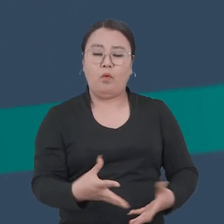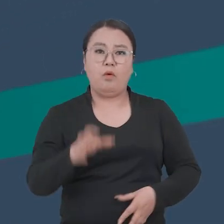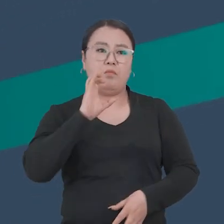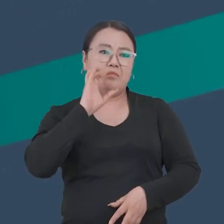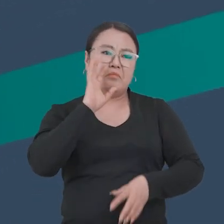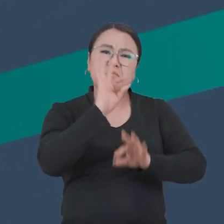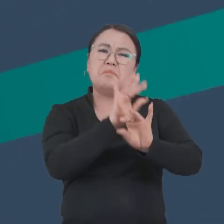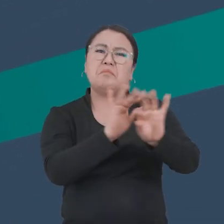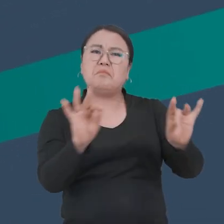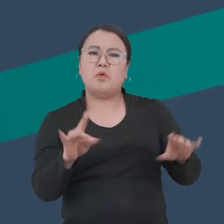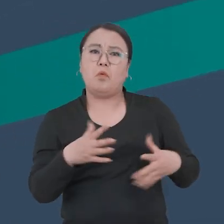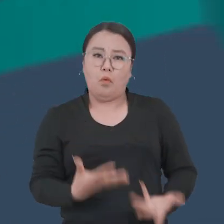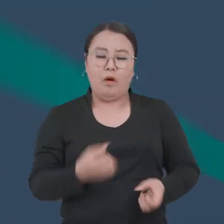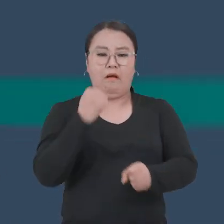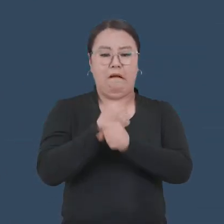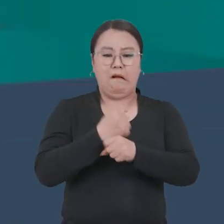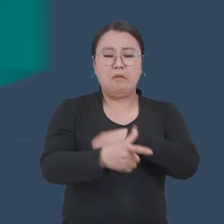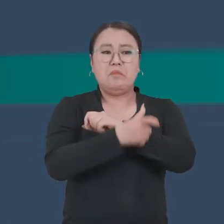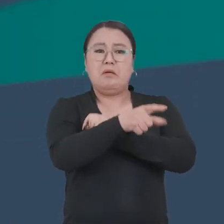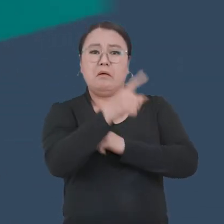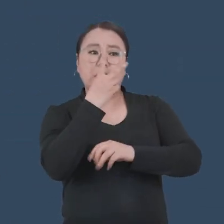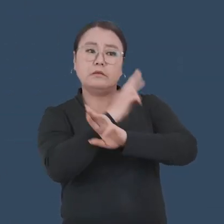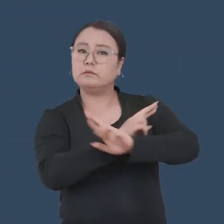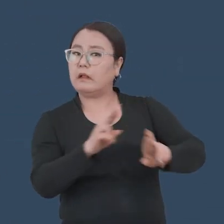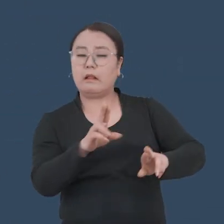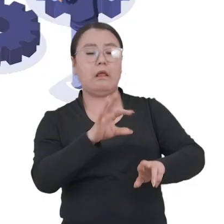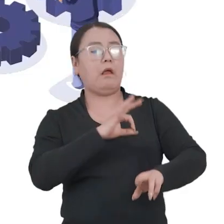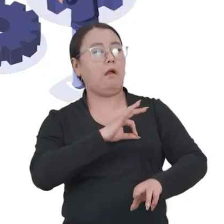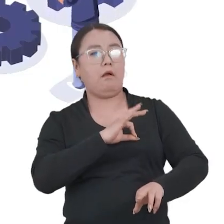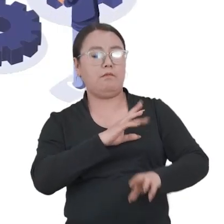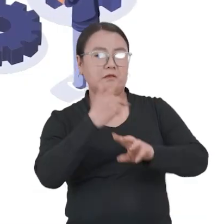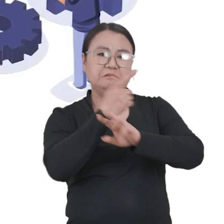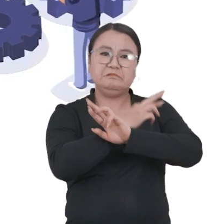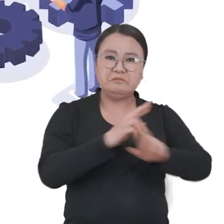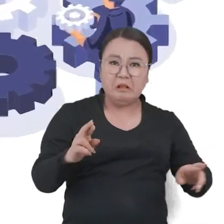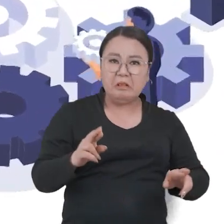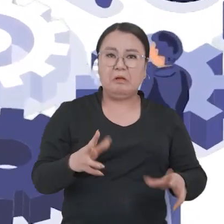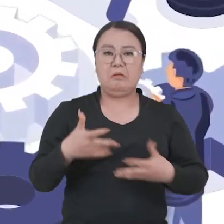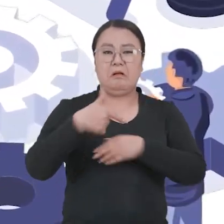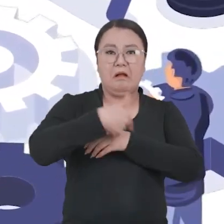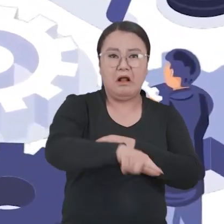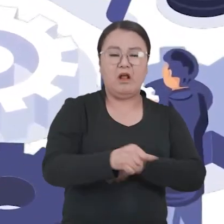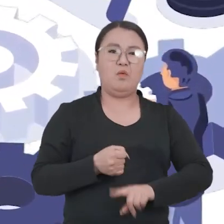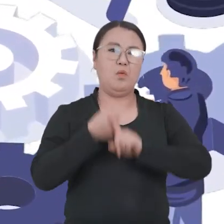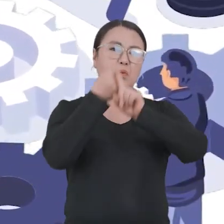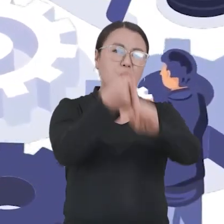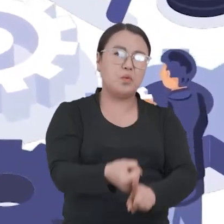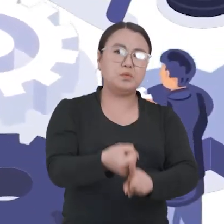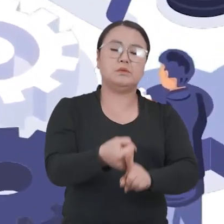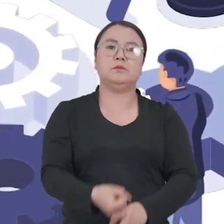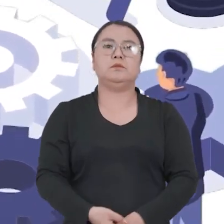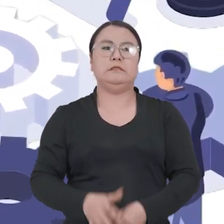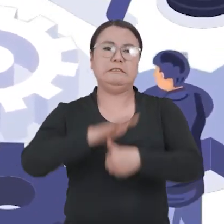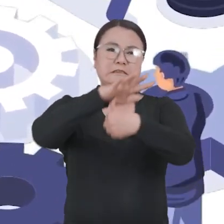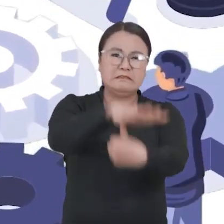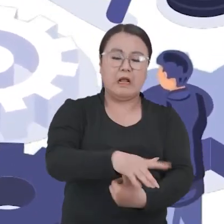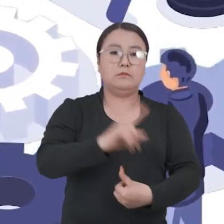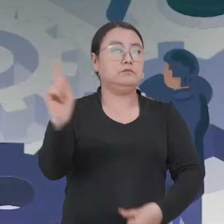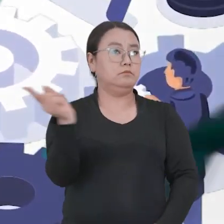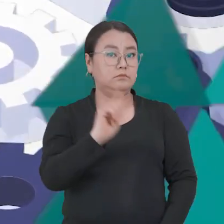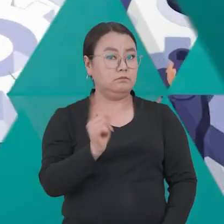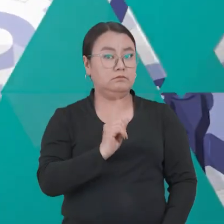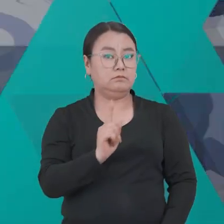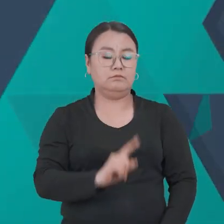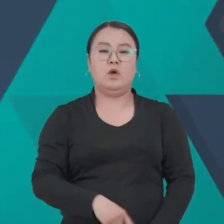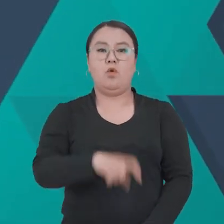билгийн чиг барамжа, ажил мергжэцэрг ялгаатай байдлаасн болж ялгүрлэж. Хүчир хийлж, дарам талж болгүй